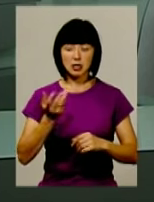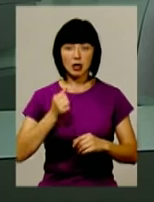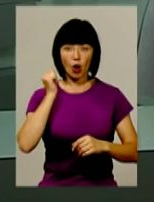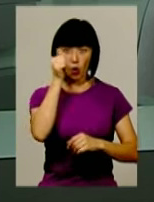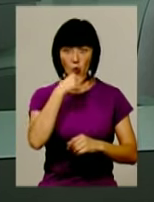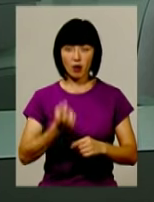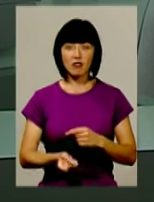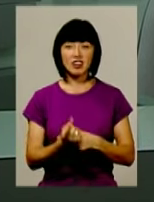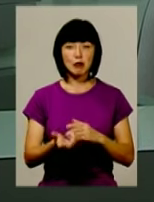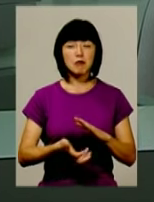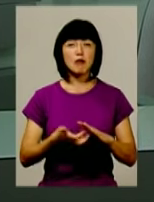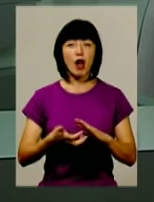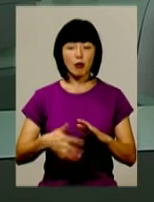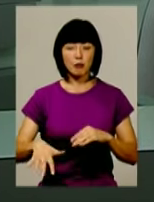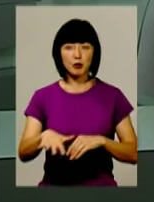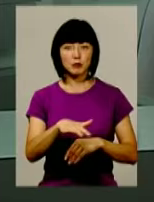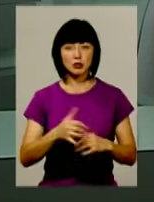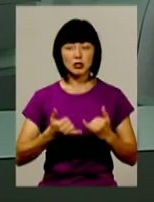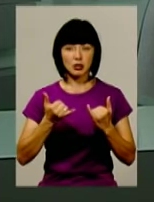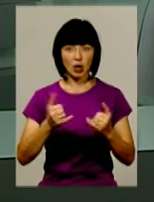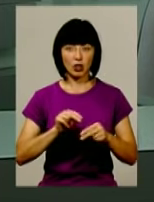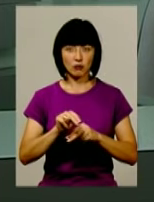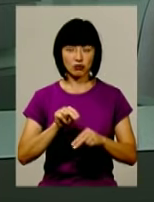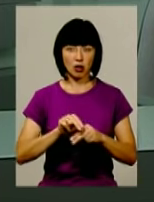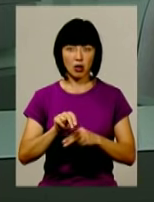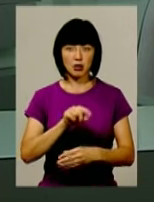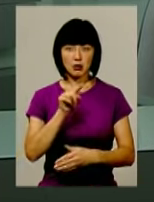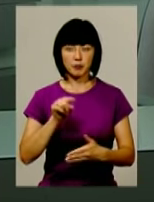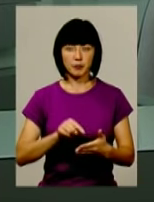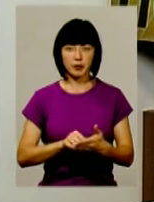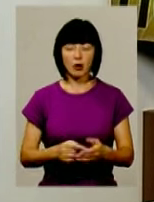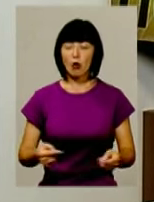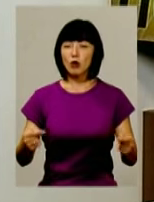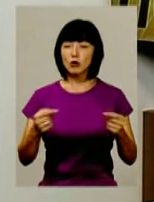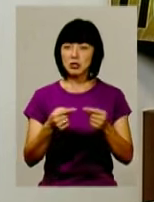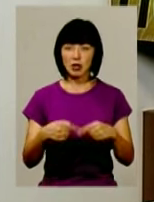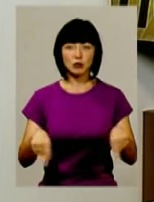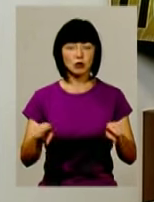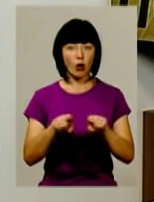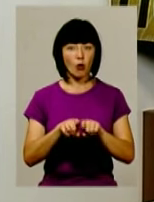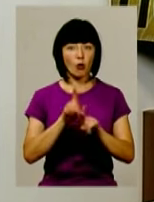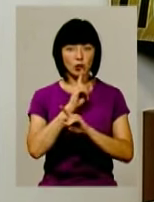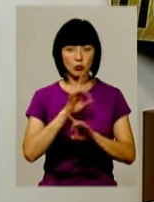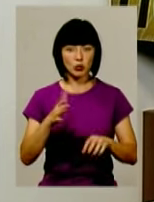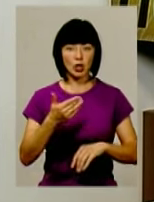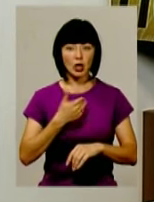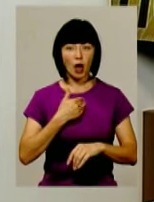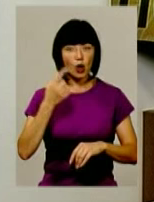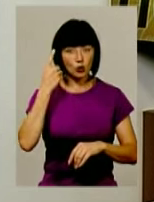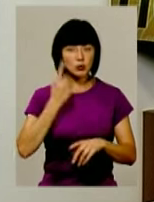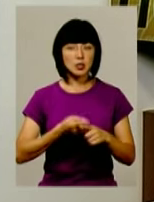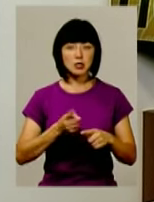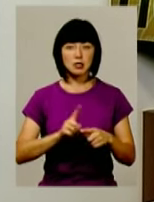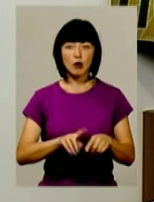виникне брак приміщень для навчання? Однозначно не виникне. Я думаю, що це було б